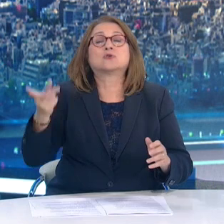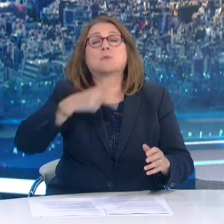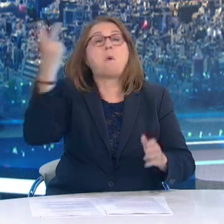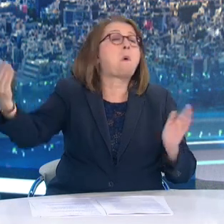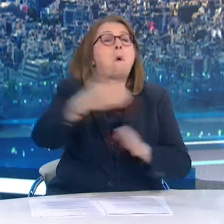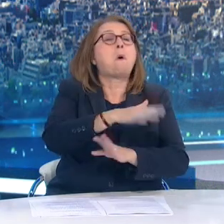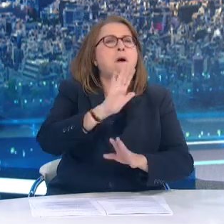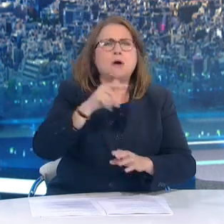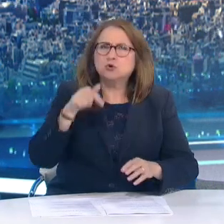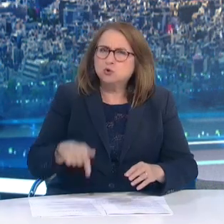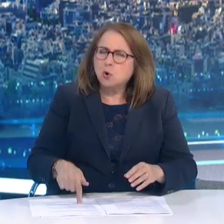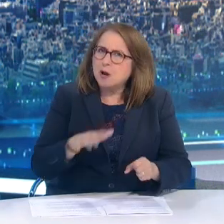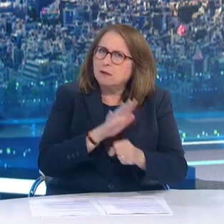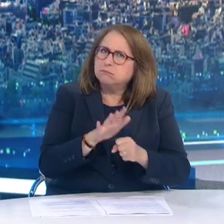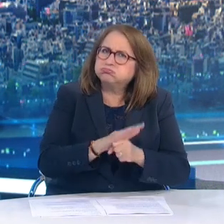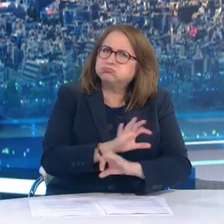πλευρά του κόσμου